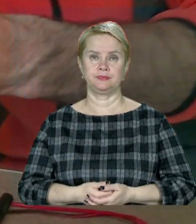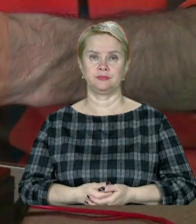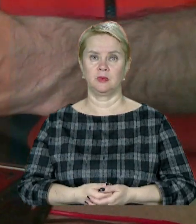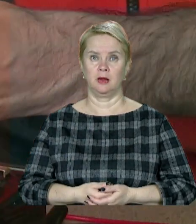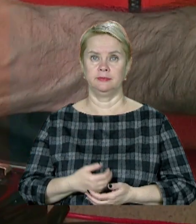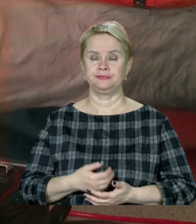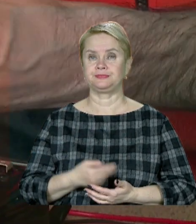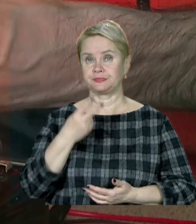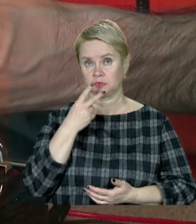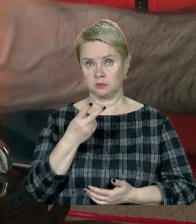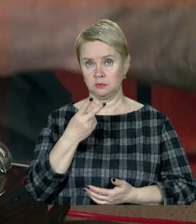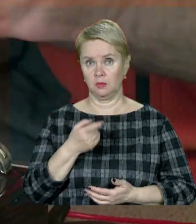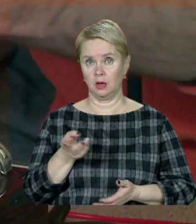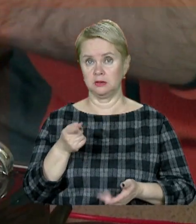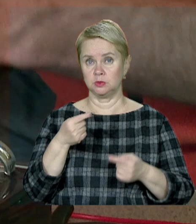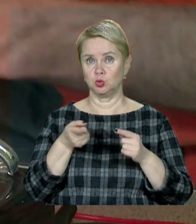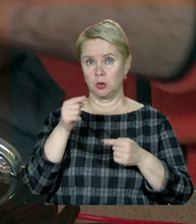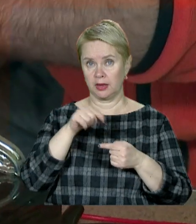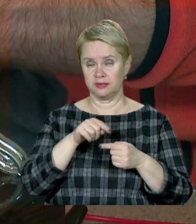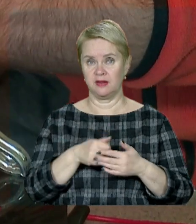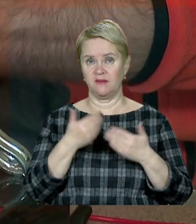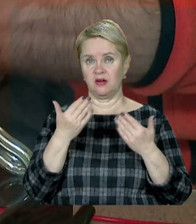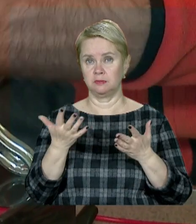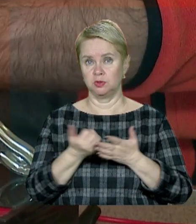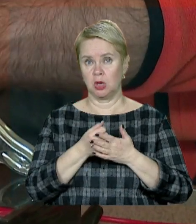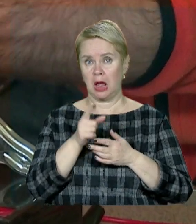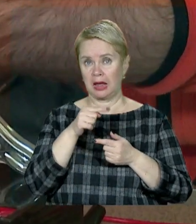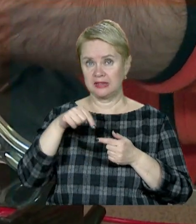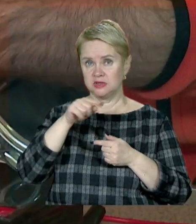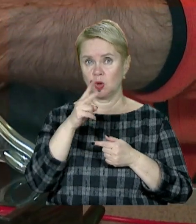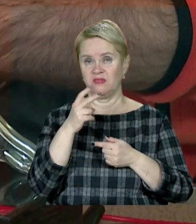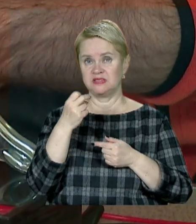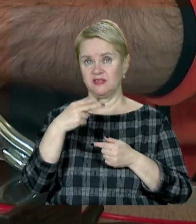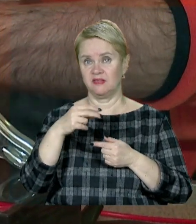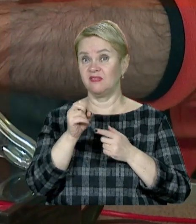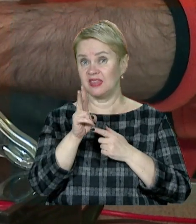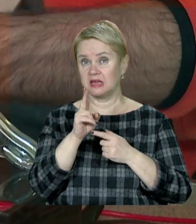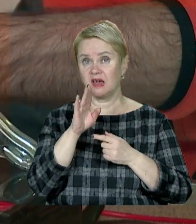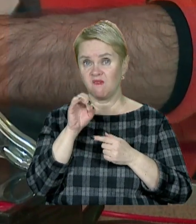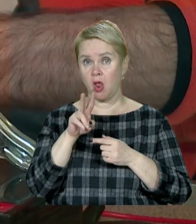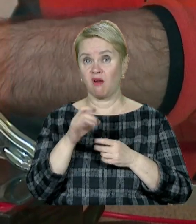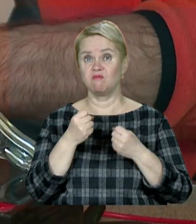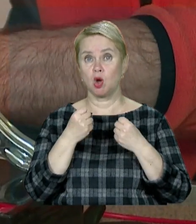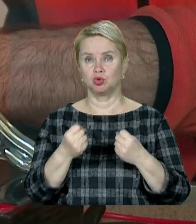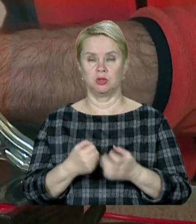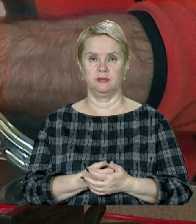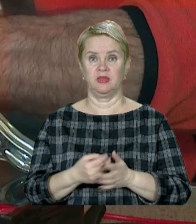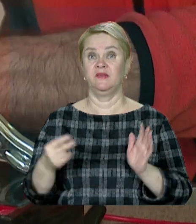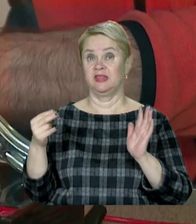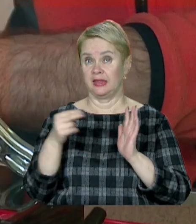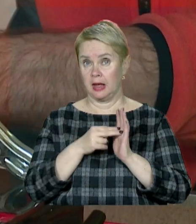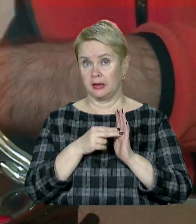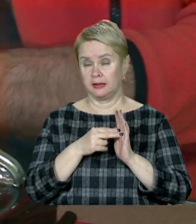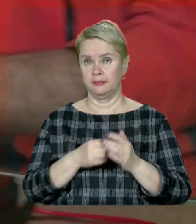крокодильчика, тобто, дивіться, ви накидуєте сюди, у вас виходить тут гніздо 12 вольт, як в машині. Втикаєте